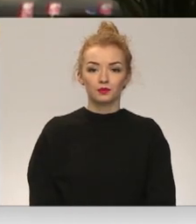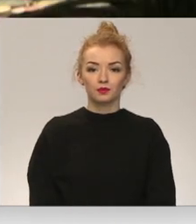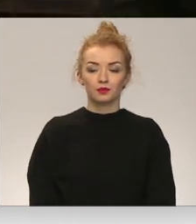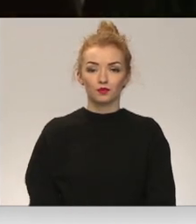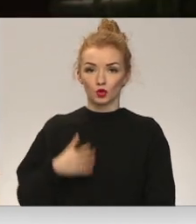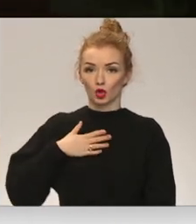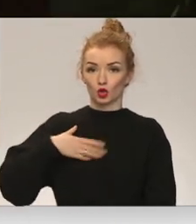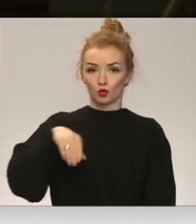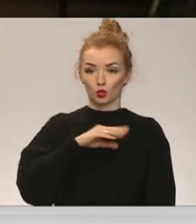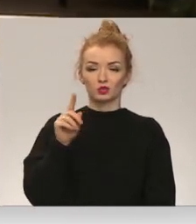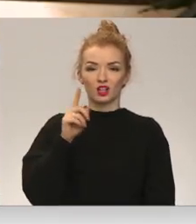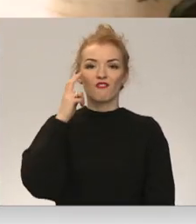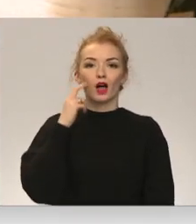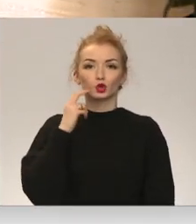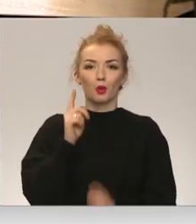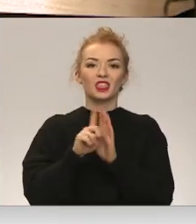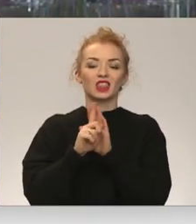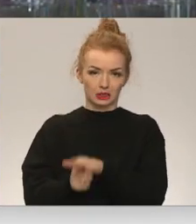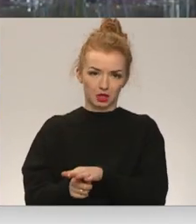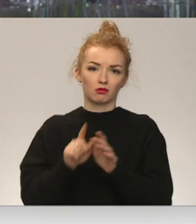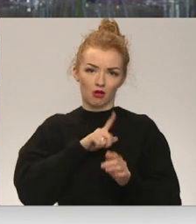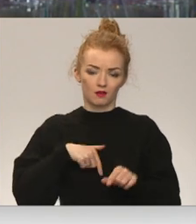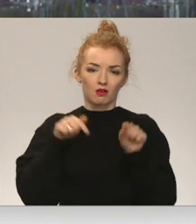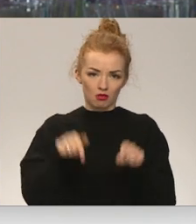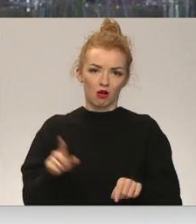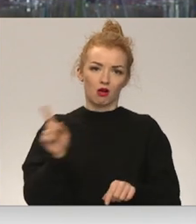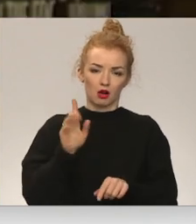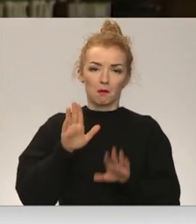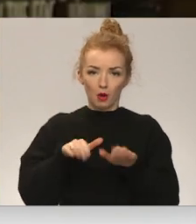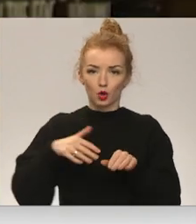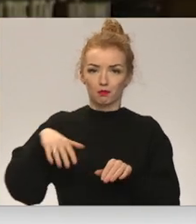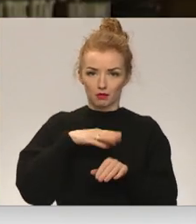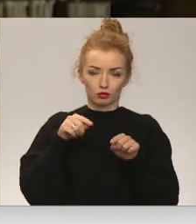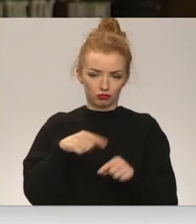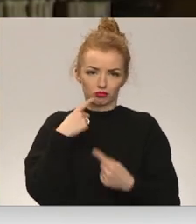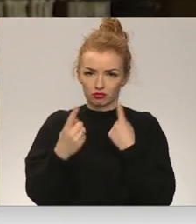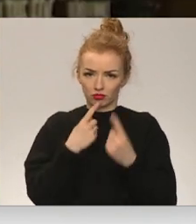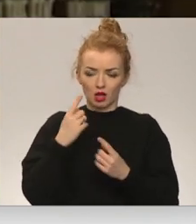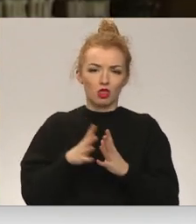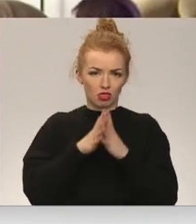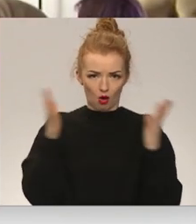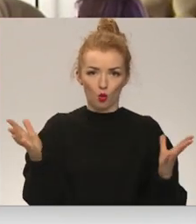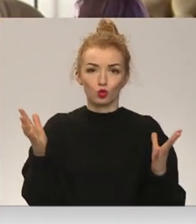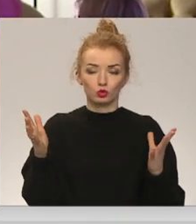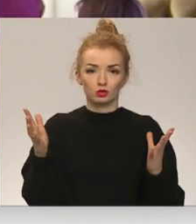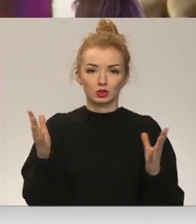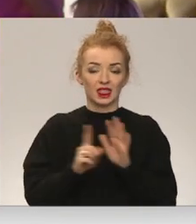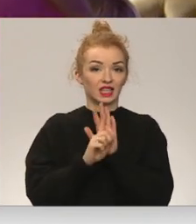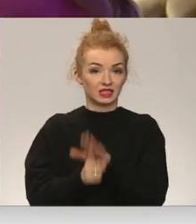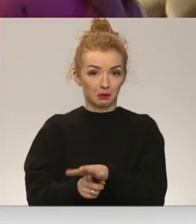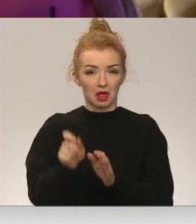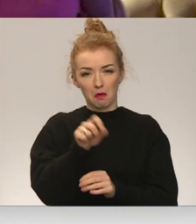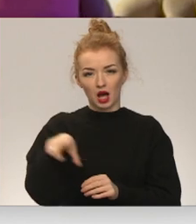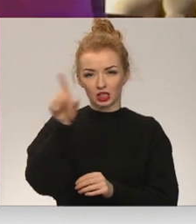Mums ir vecuma diskriminācija Latvijā. Tā tas ir. Par to mēs arī runājam pietiekoši skaļi. Mums tiek diskriminētas